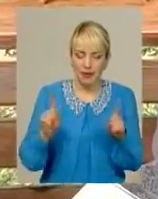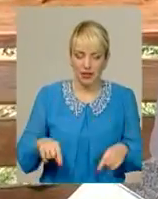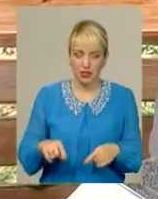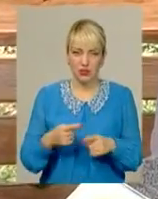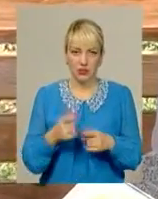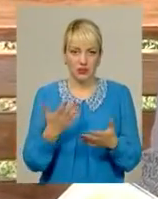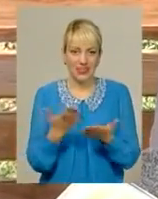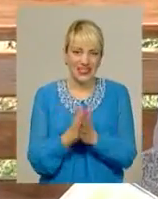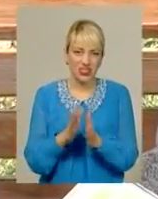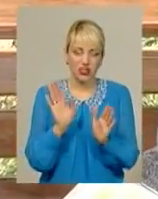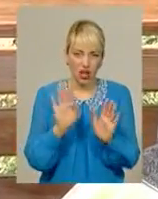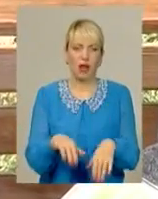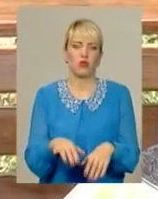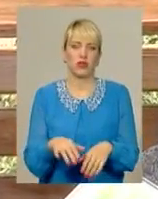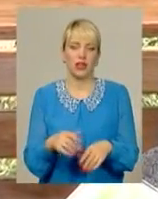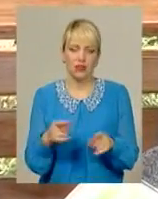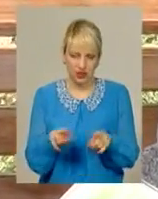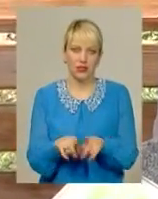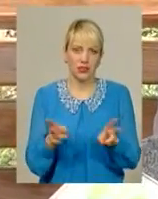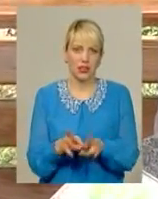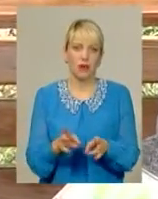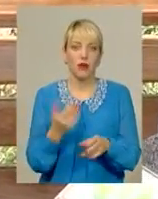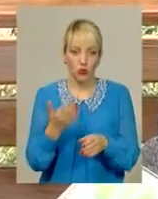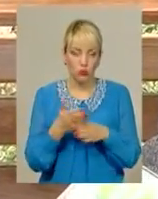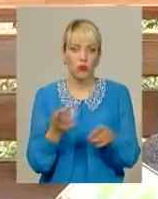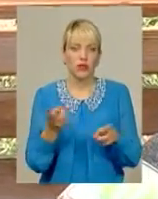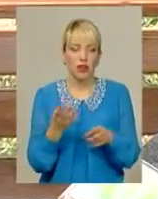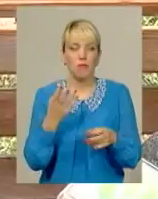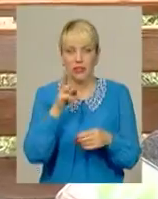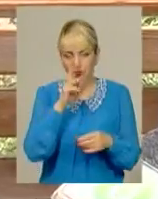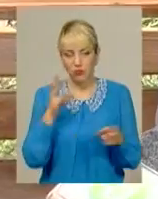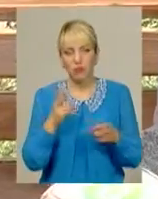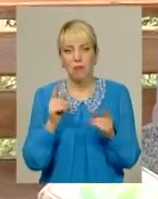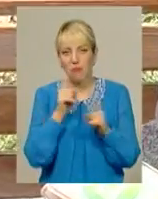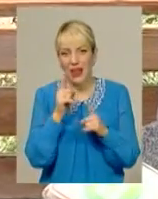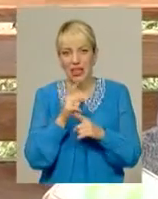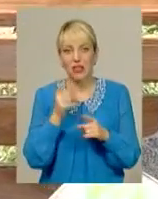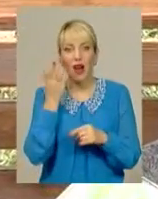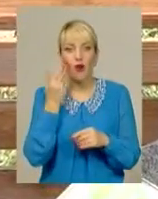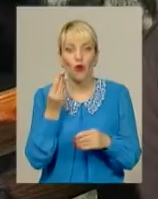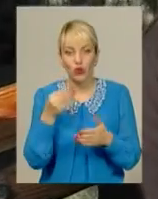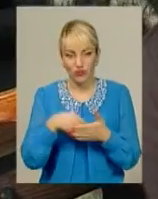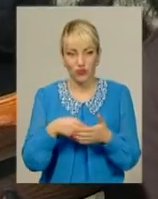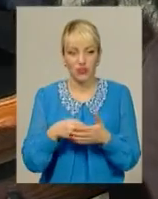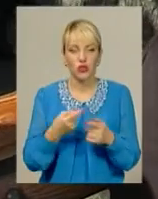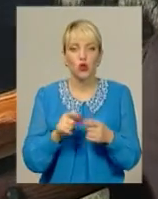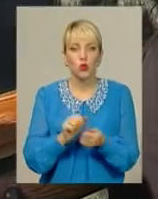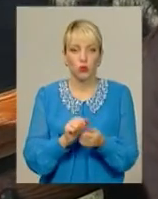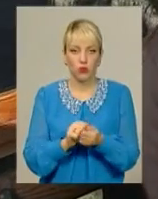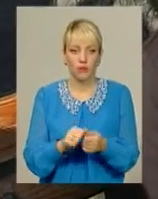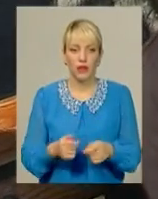книжки, хай буде, таке треба. Їм така допомога треба, в них зарплата маленька. Ну, коли носять гроші в конверті, це тупо. Так що